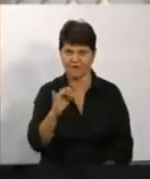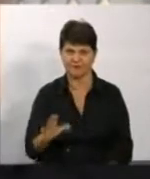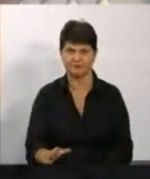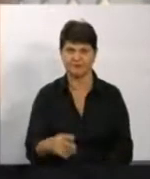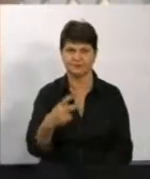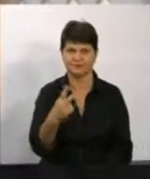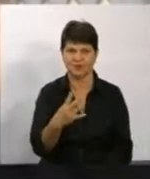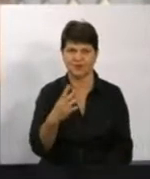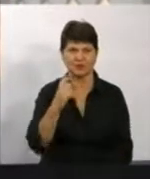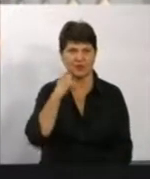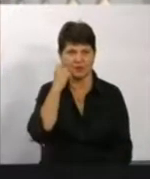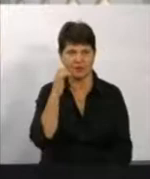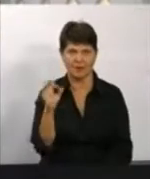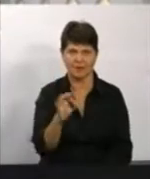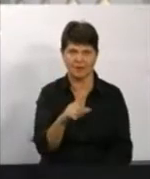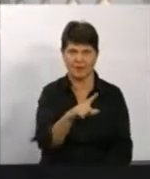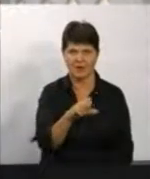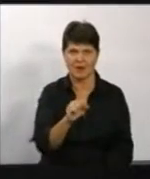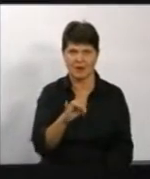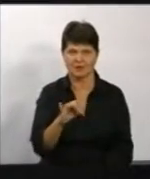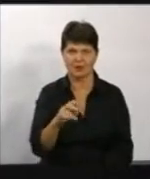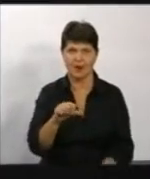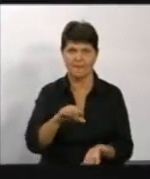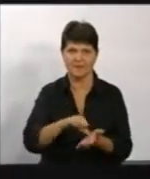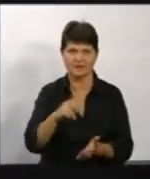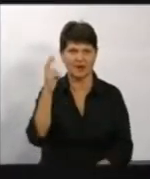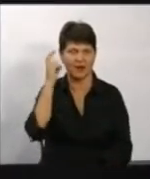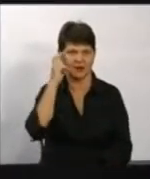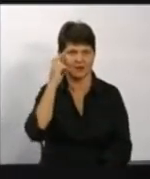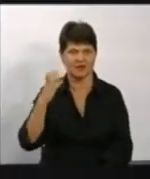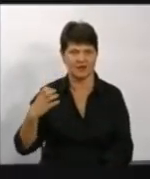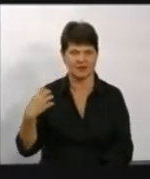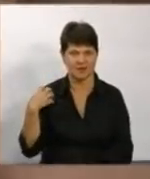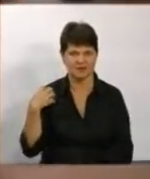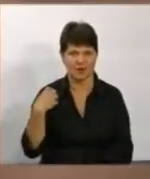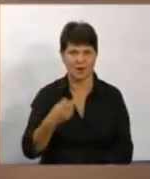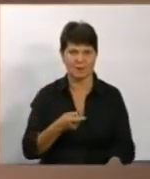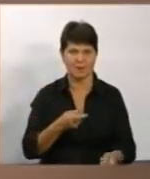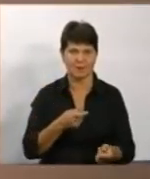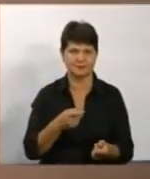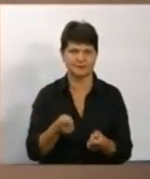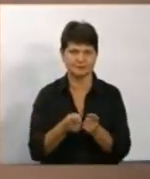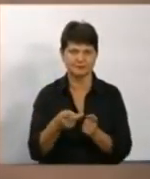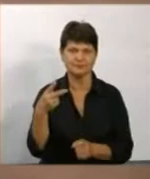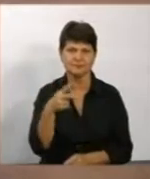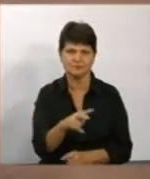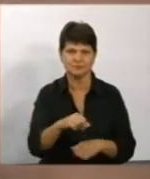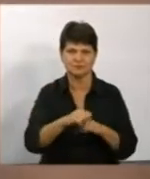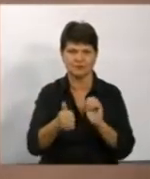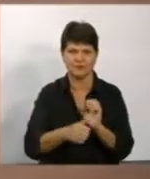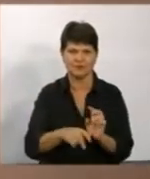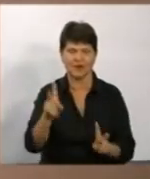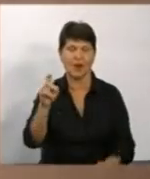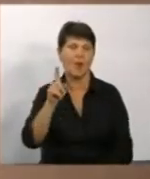24-річний Олександр Харченко представляє Київ. Начальником караулу служить два роки. 2016-го переміг у номінації